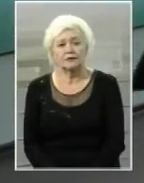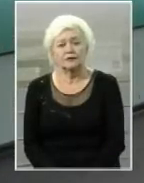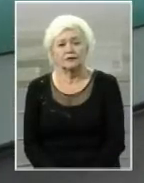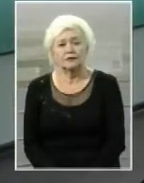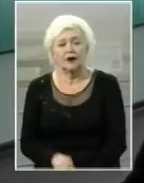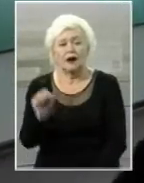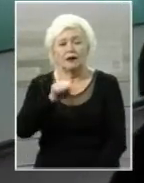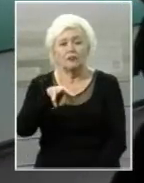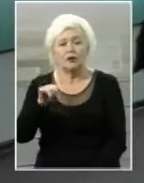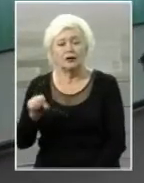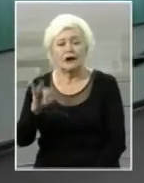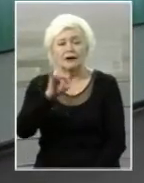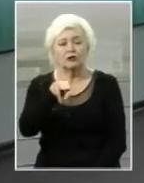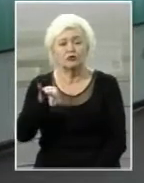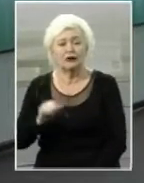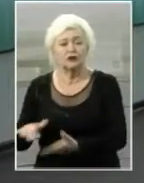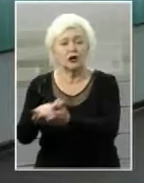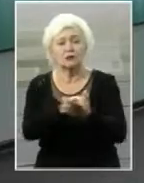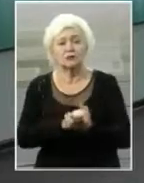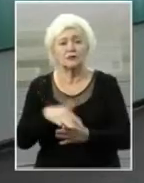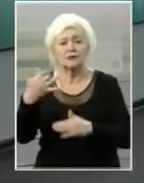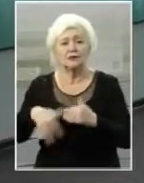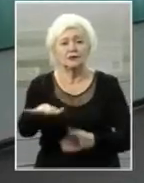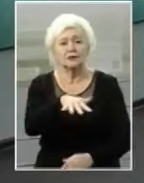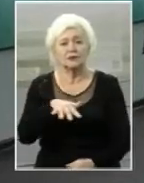Аліна Мокляк, Ігор Печенко, Суспільне, Херсон.